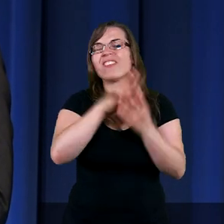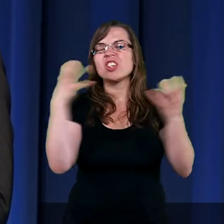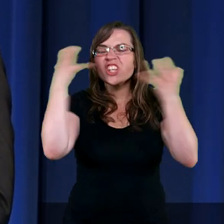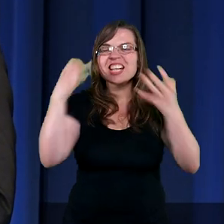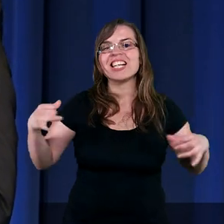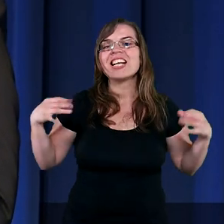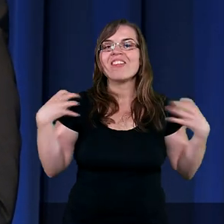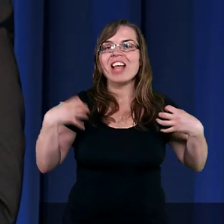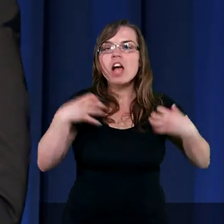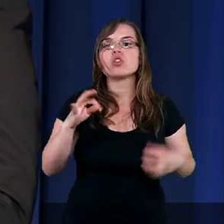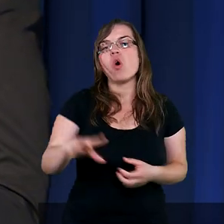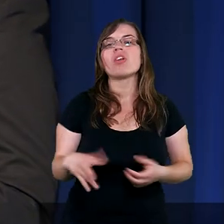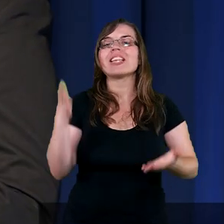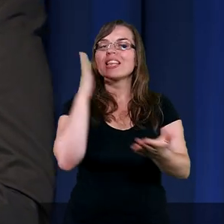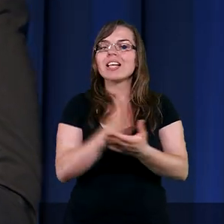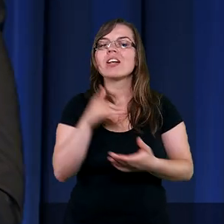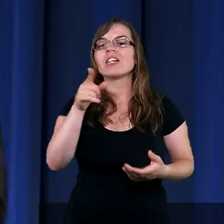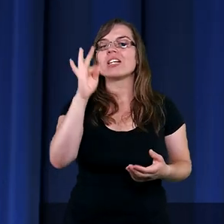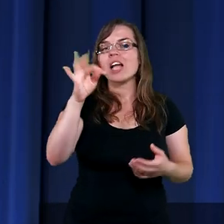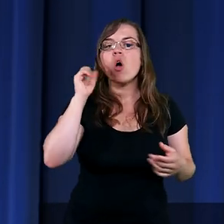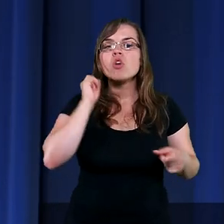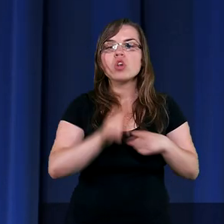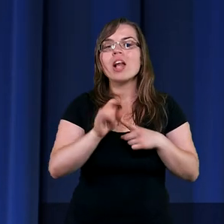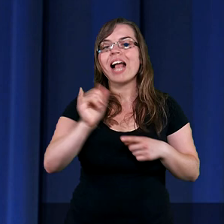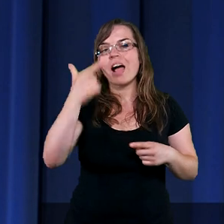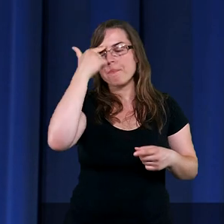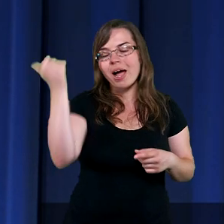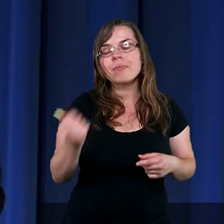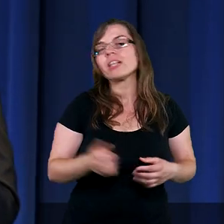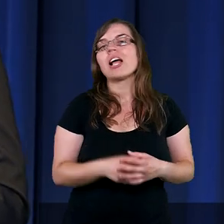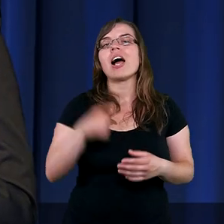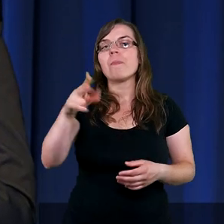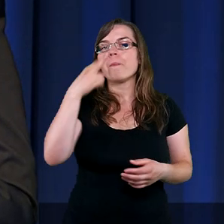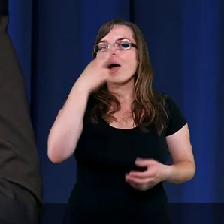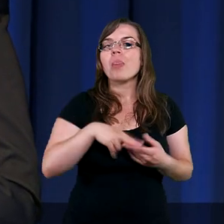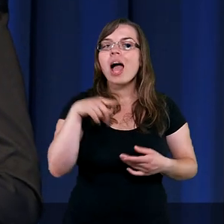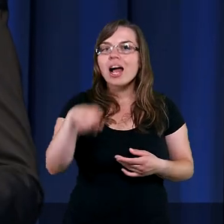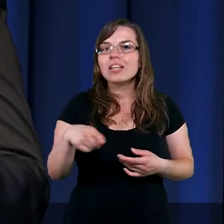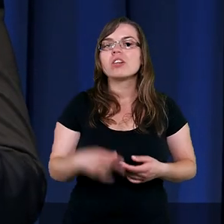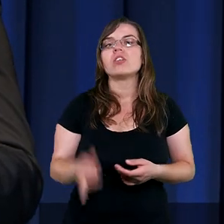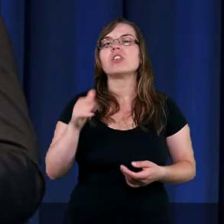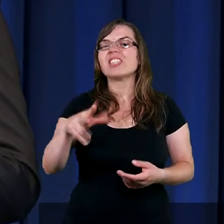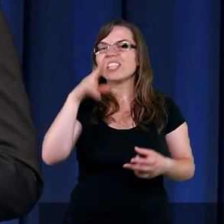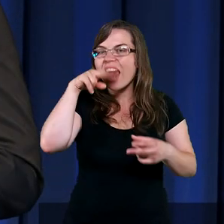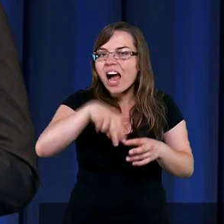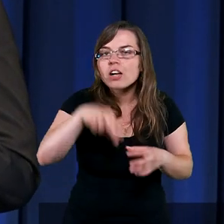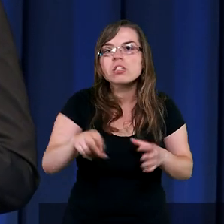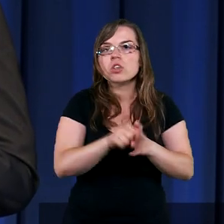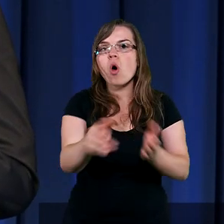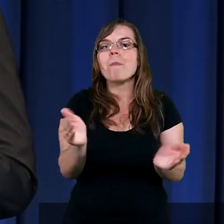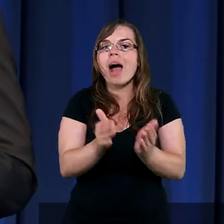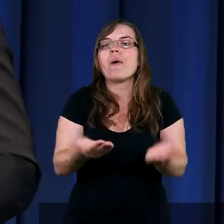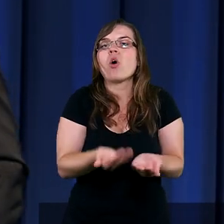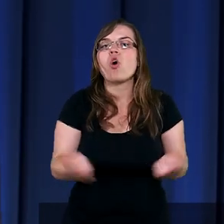zwierząt. Tylko jego siostra, jak pamiętacie, patrzyła na niego i doglądała tego małego